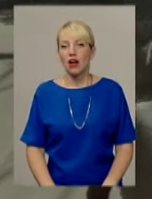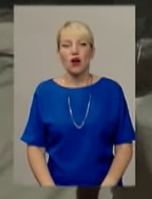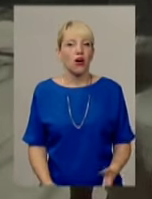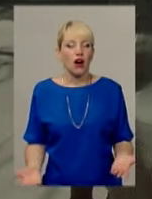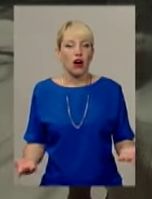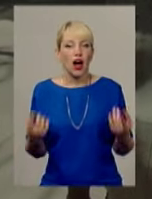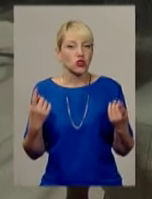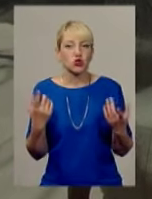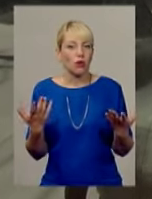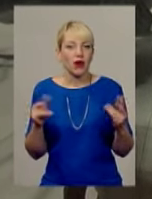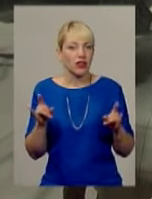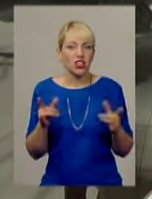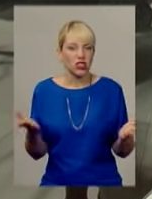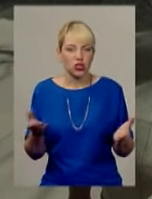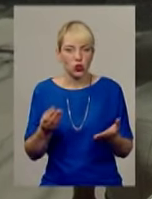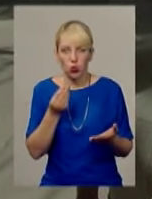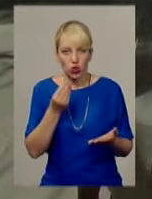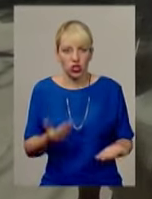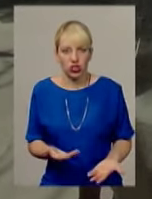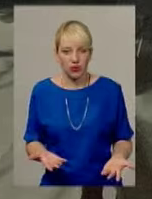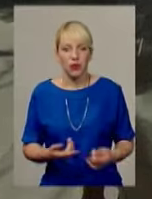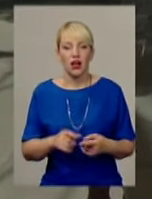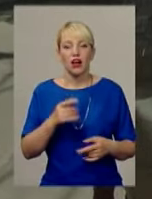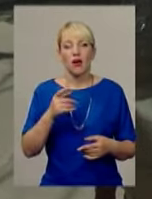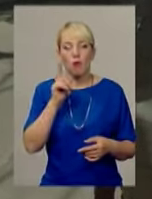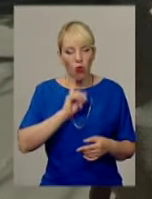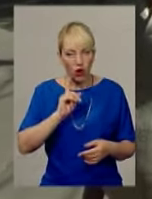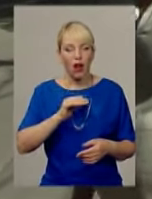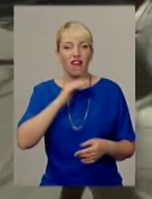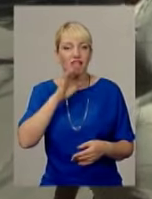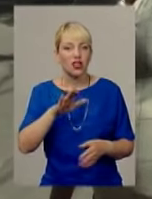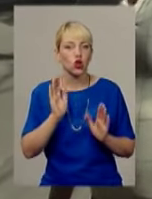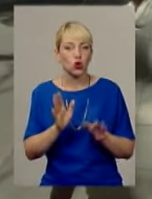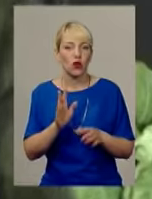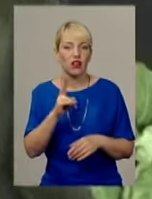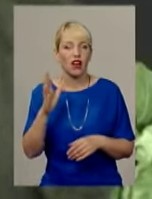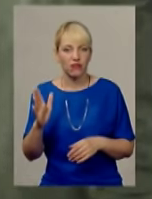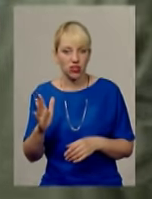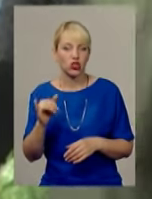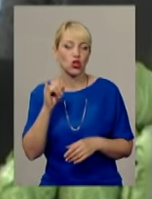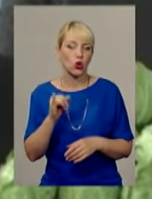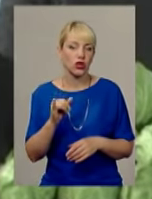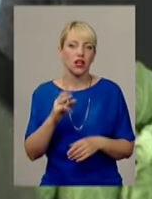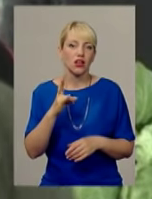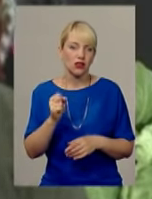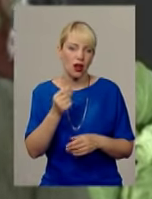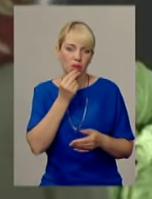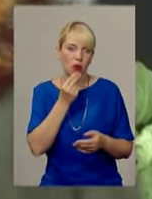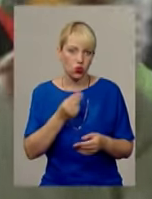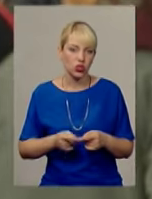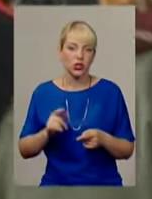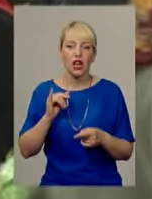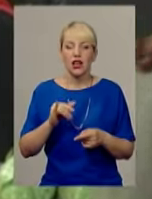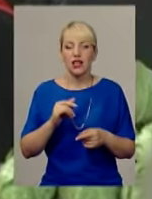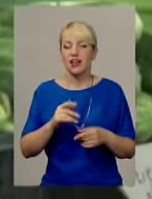комунальний платінь, на їсти вистачає, а на все інше це вже треба думати. Не дивно, що пересічним громадянам часто